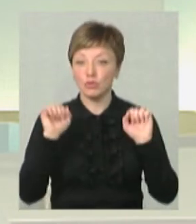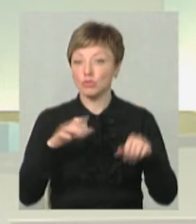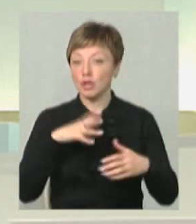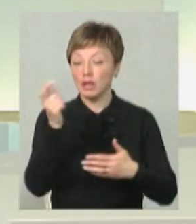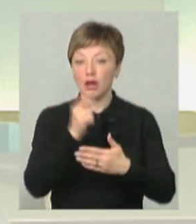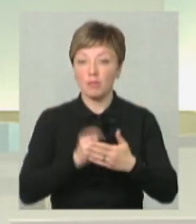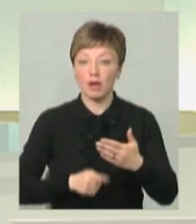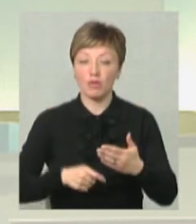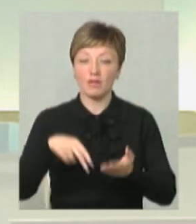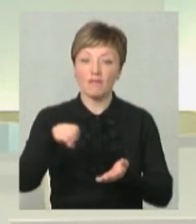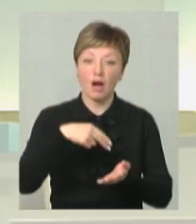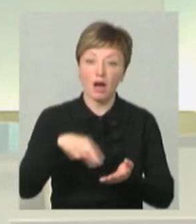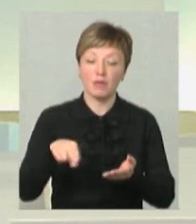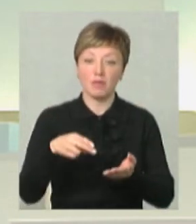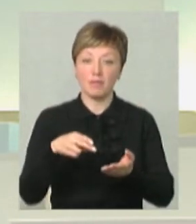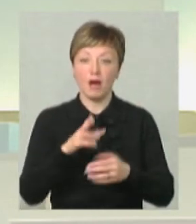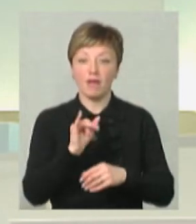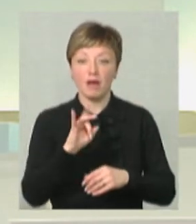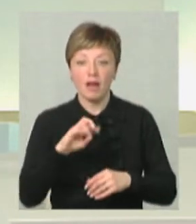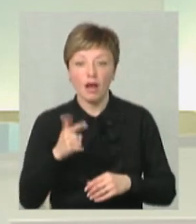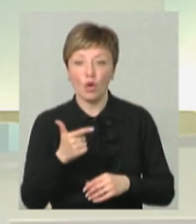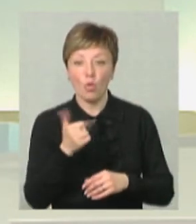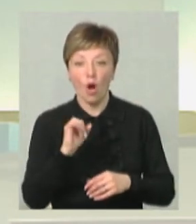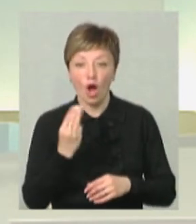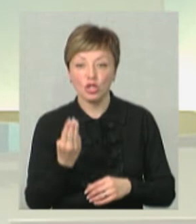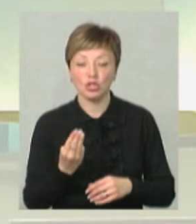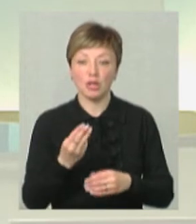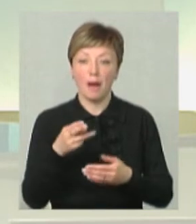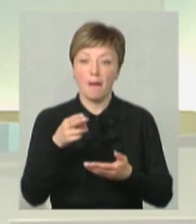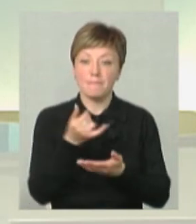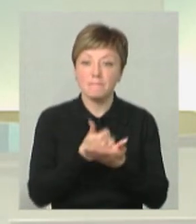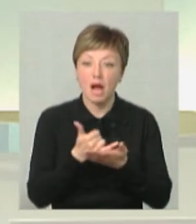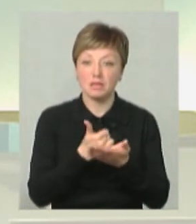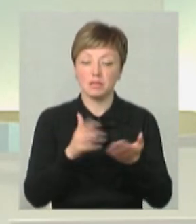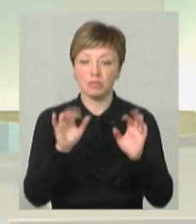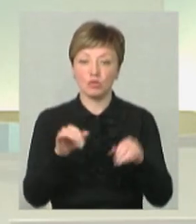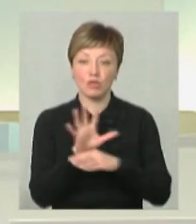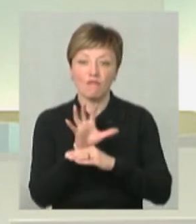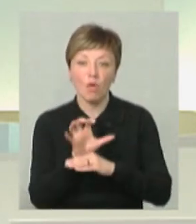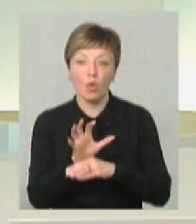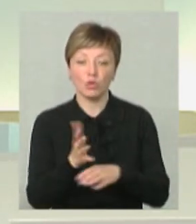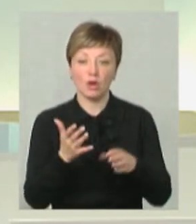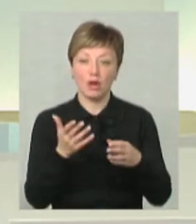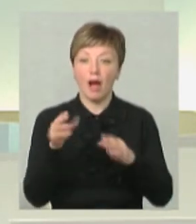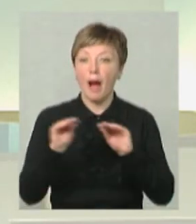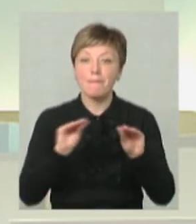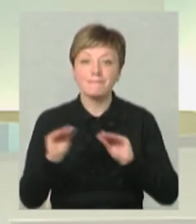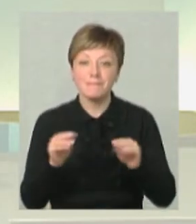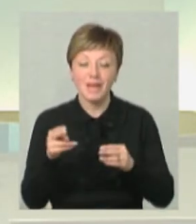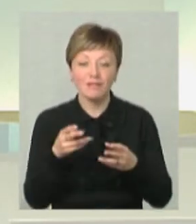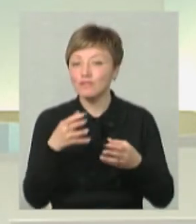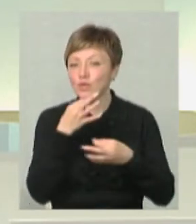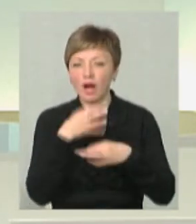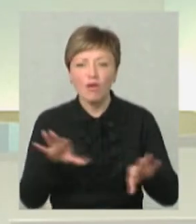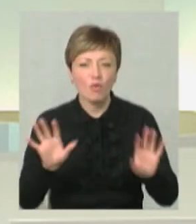намальований фарбами, акварельними, гуашними, масляними, він може бути фотоплакат, аплікація, що завгодно,